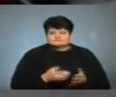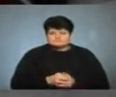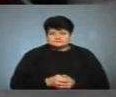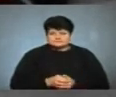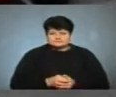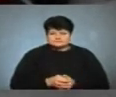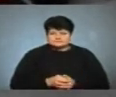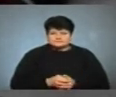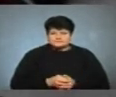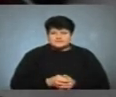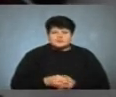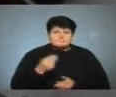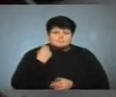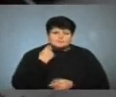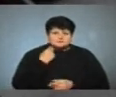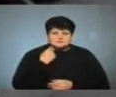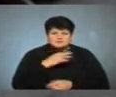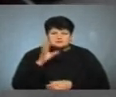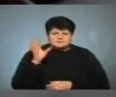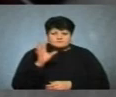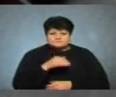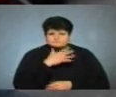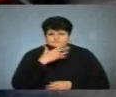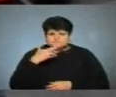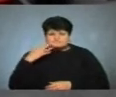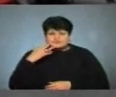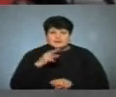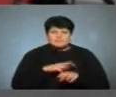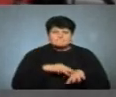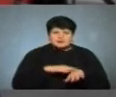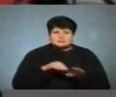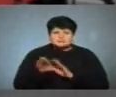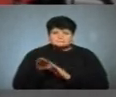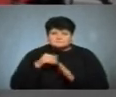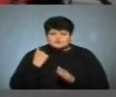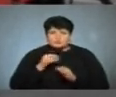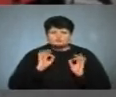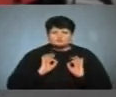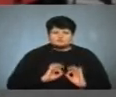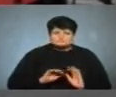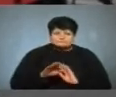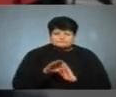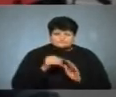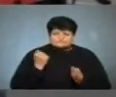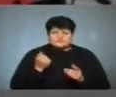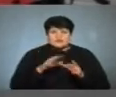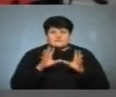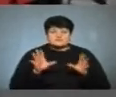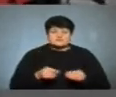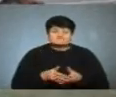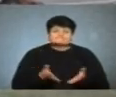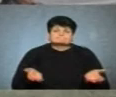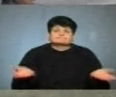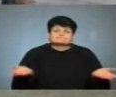і боржник він по всіх інстанціях, і міліцію привлікався, прокуратуру. Але всі розводять